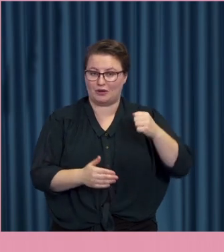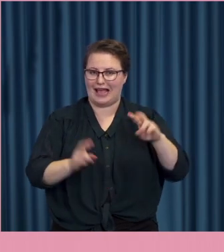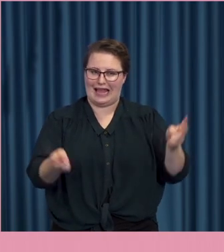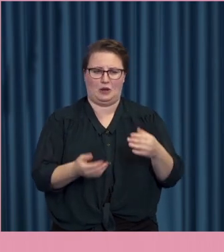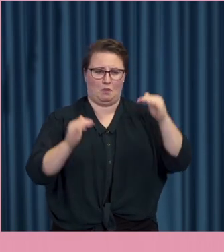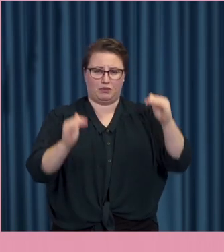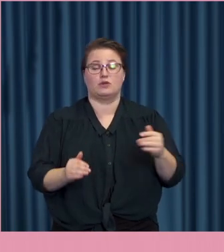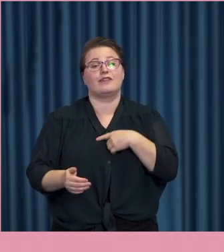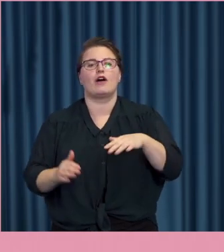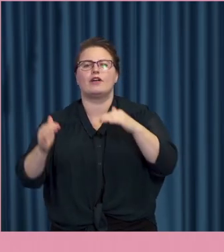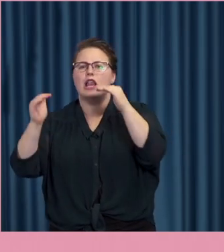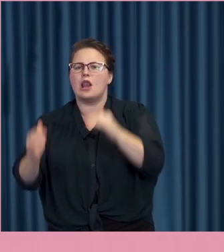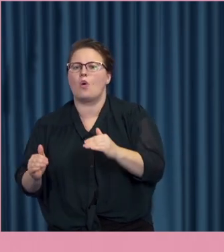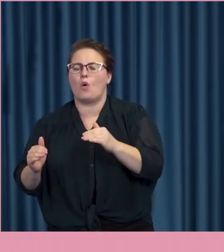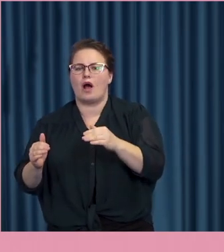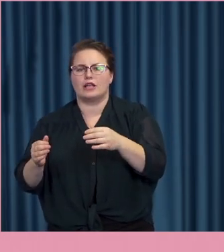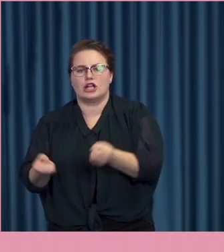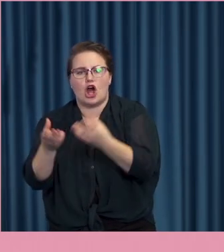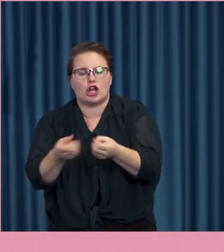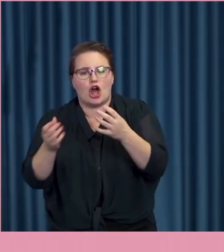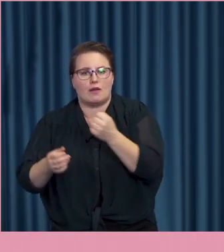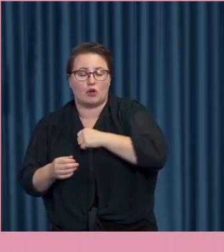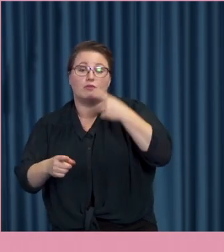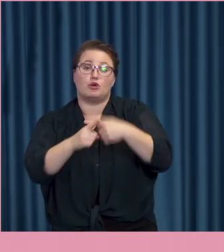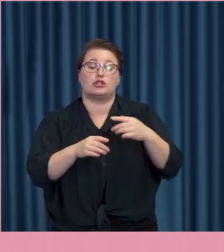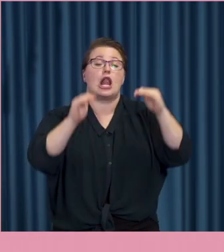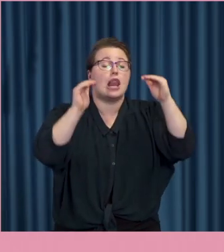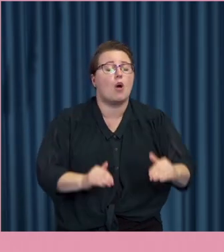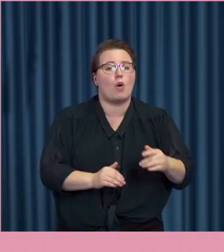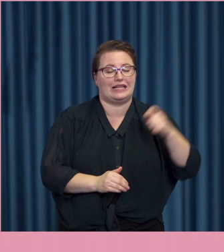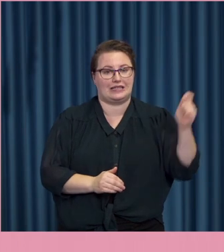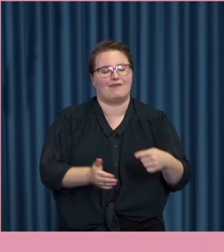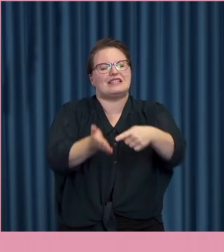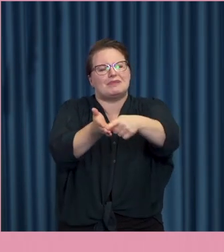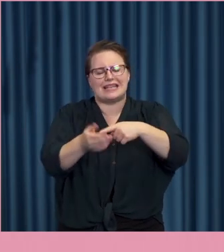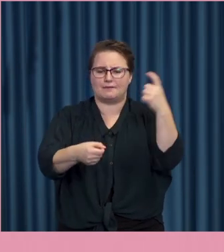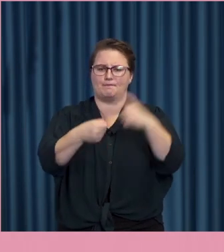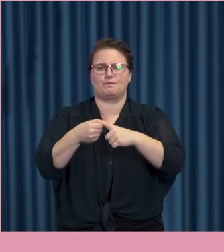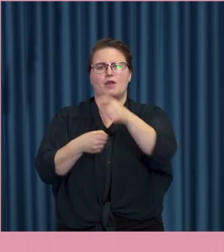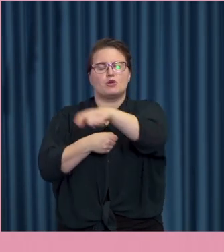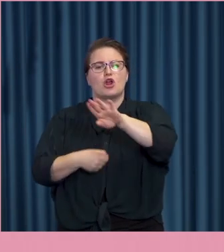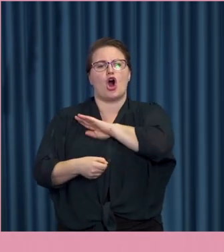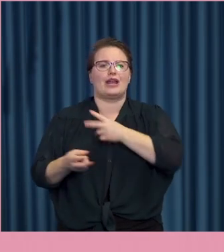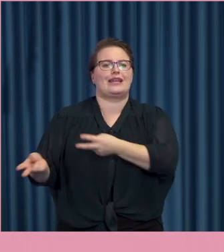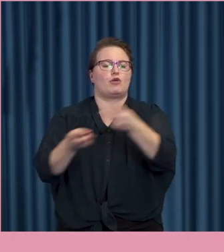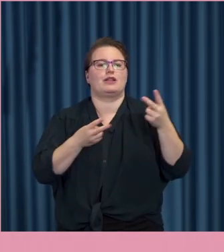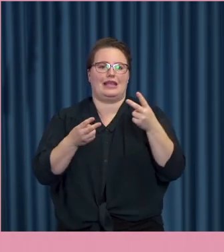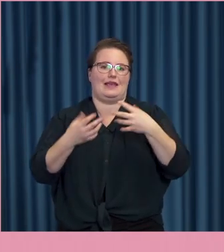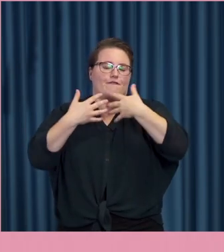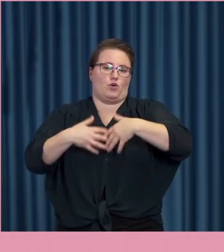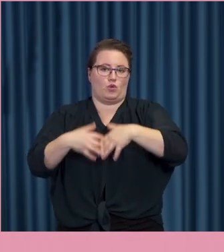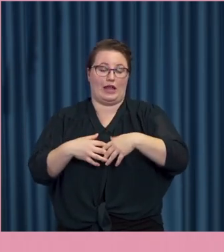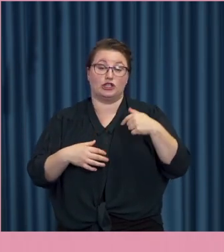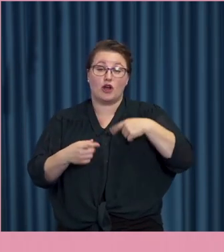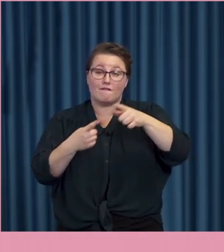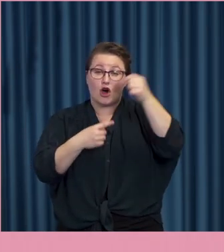låga straff. Särskilt när det gäller brott och kränkningar mot personlig demokratifunktioner. Jag valde också Greta Thunberg, Jocke och Jonas